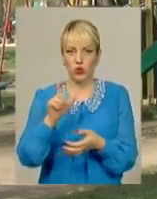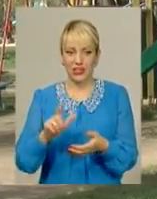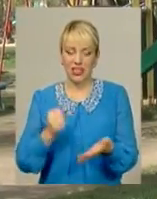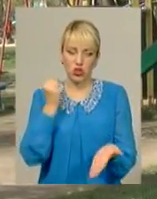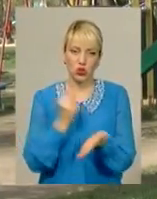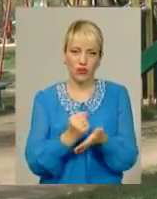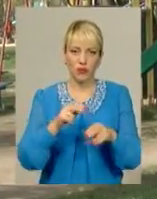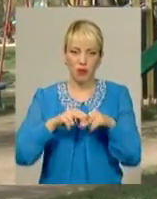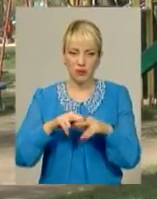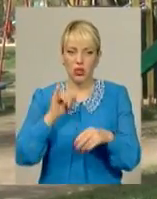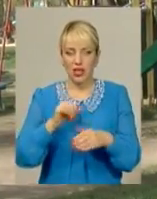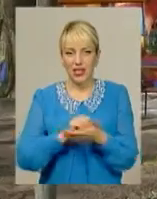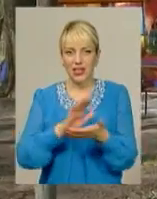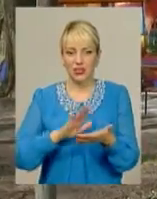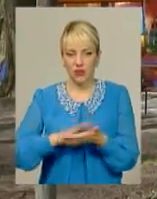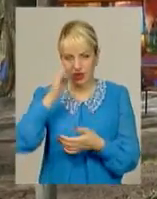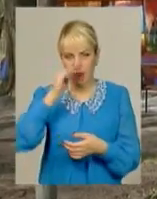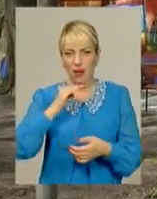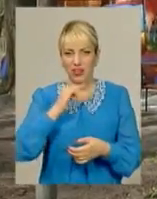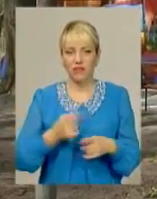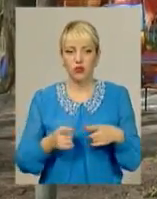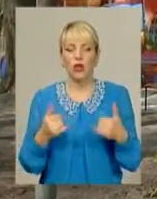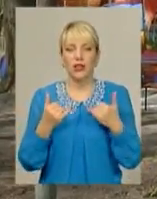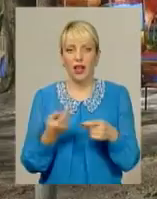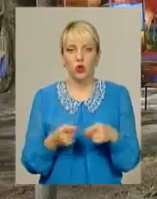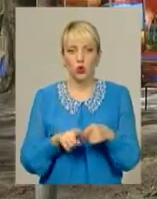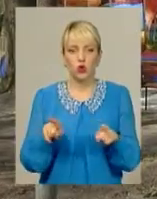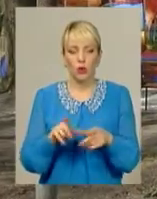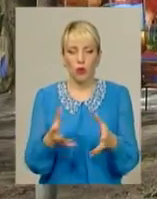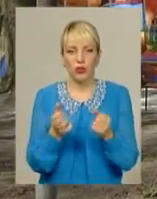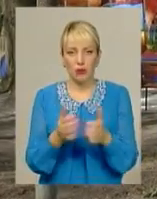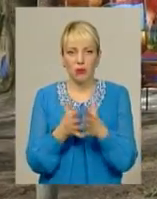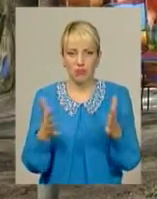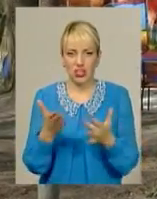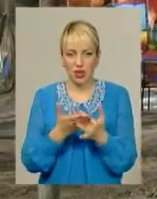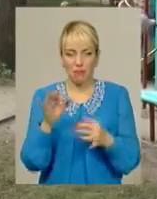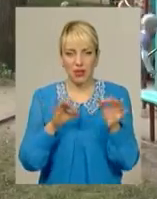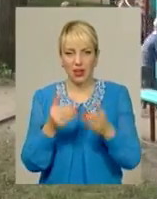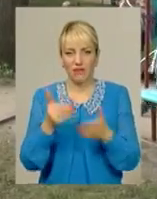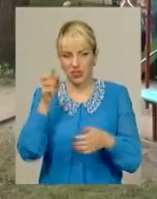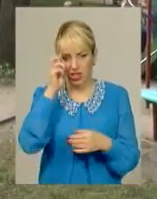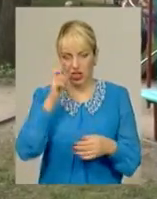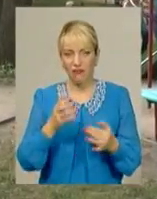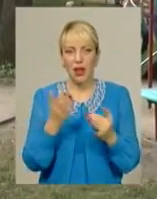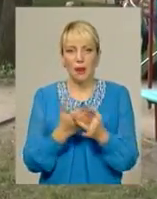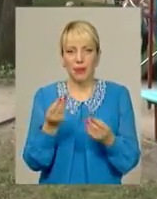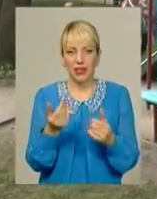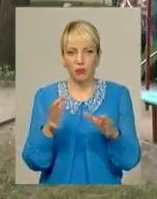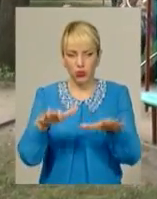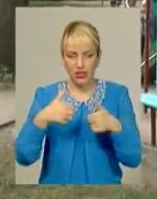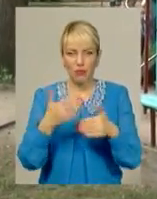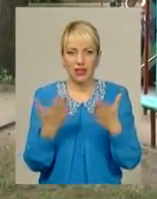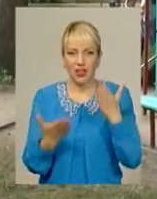штампом у паспорті та реєструвати батьківство. Для того, щоб отримати якомога більше пільг від держави. Пільги забиратимуть, якщо